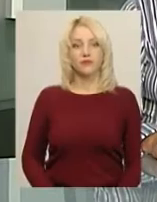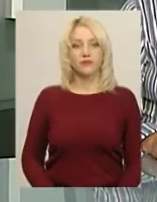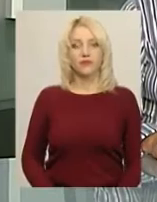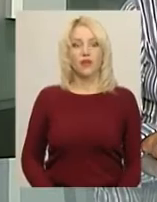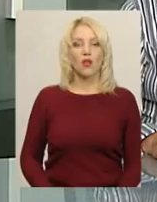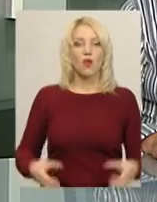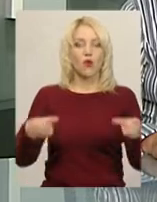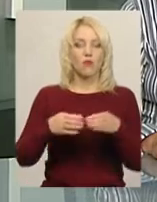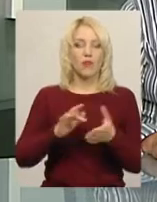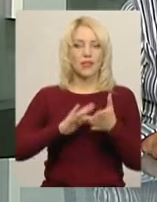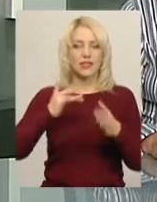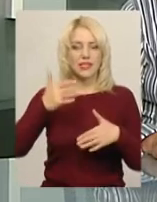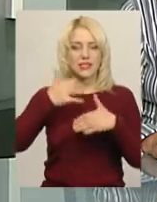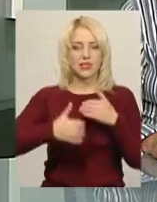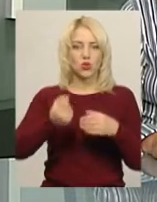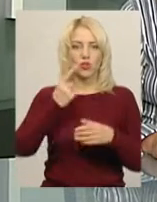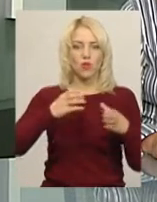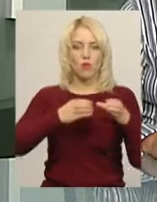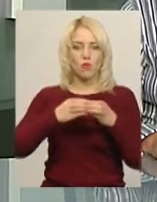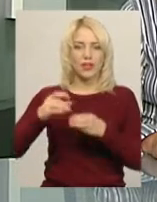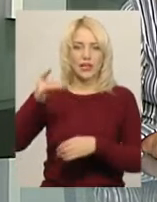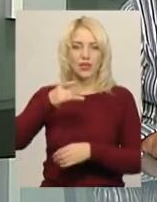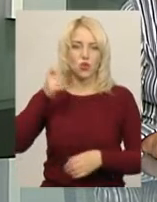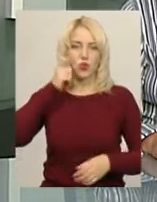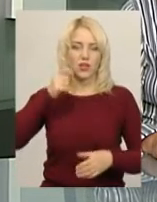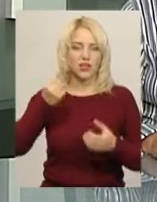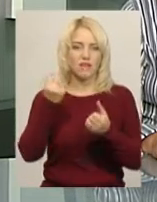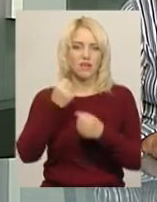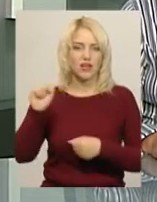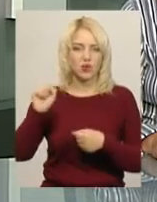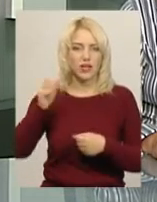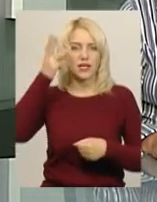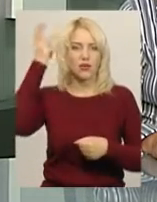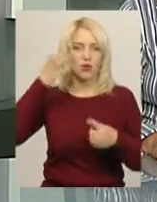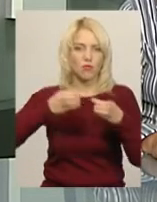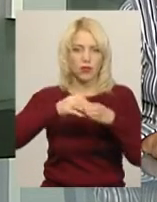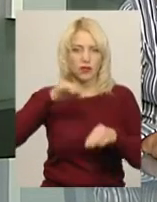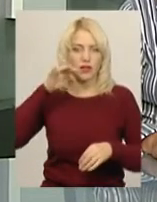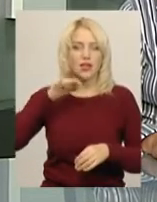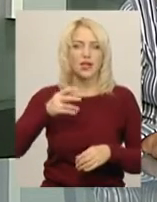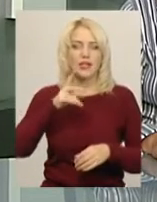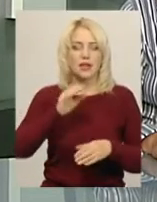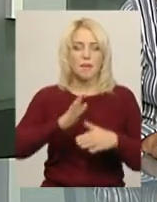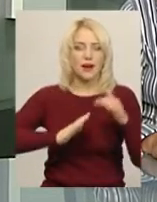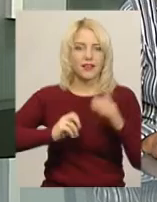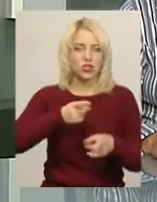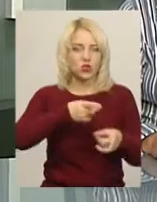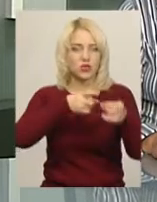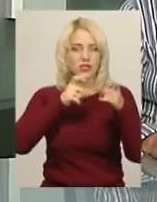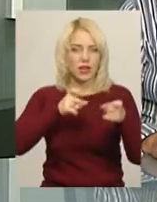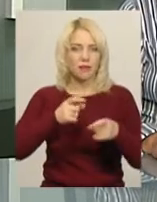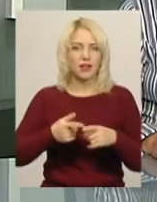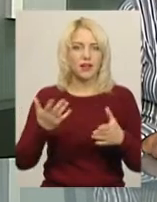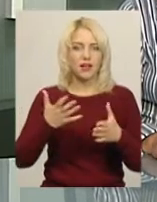Командний «Срібло» серед 11 команд регіонів України виборола збірна Хмельницького на чемпіонаті України з практичної стрільби з карабіна